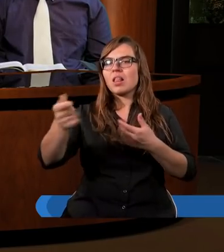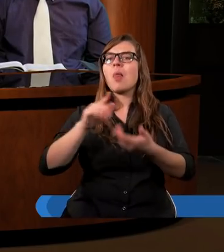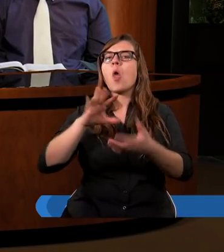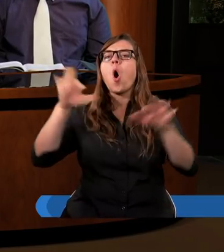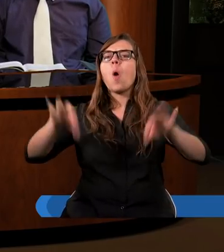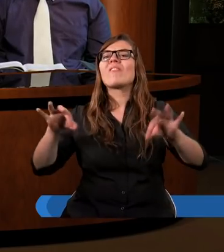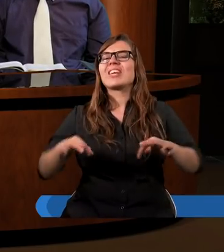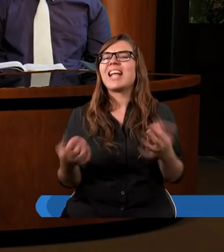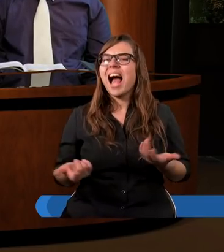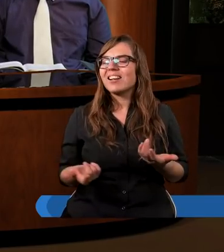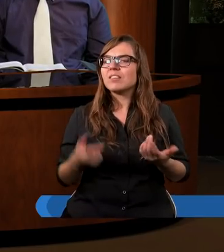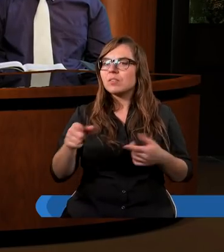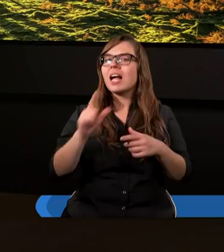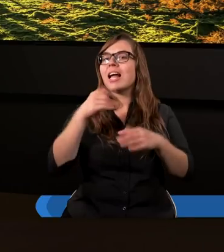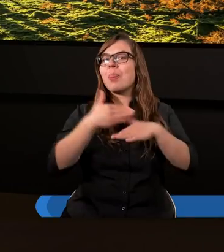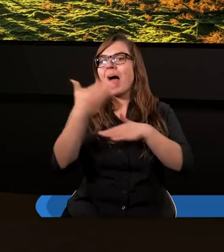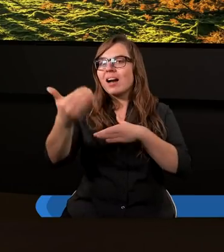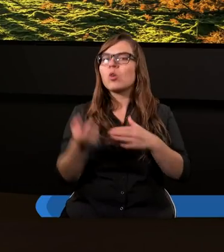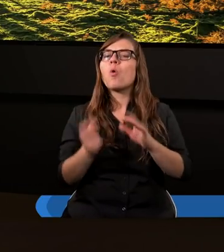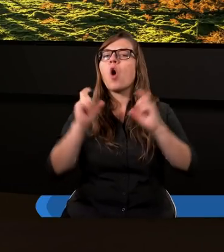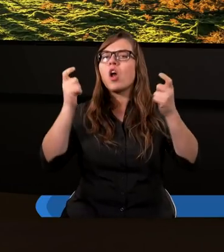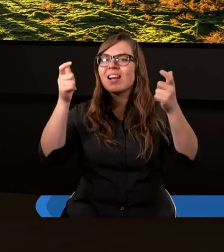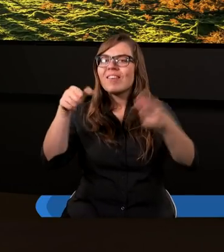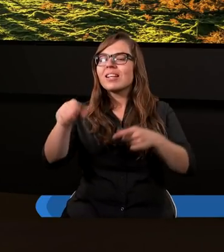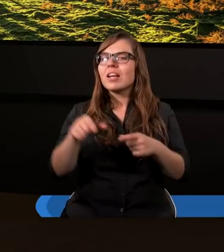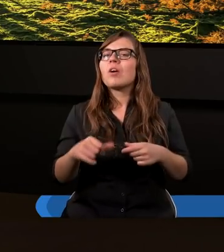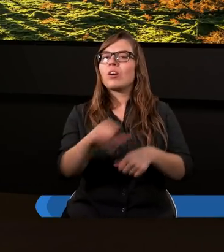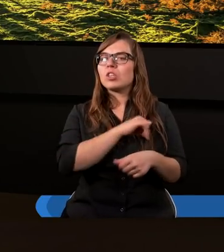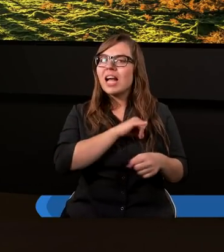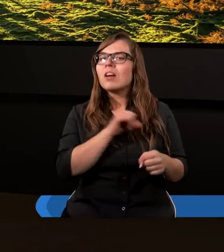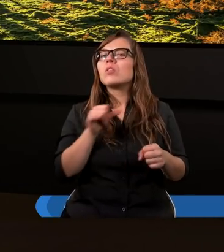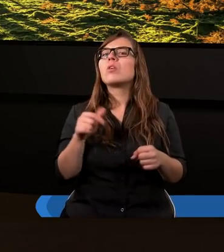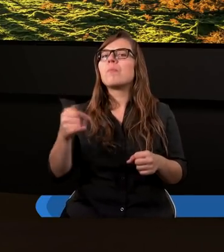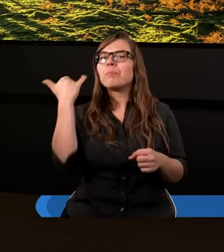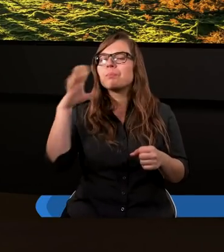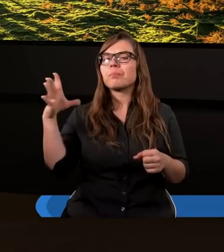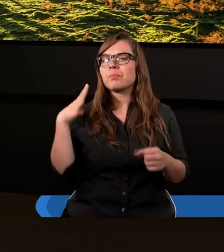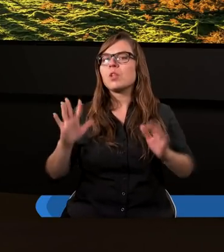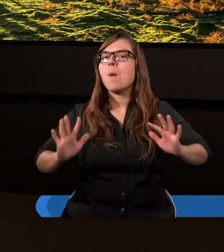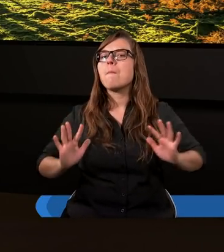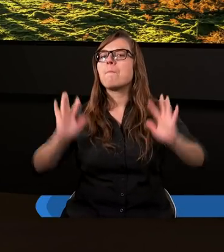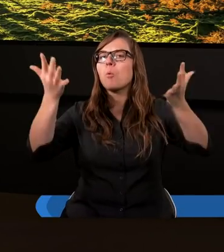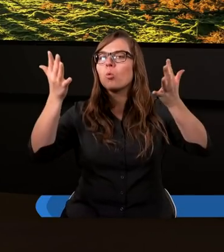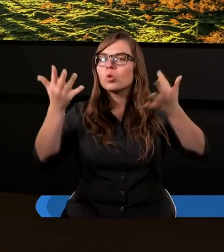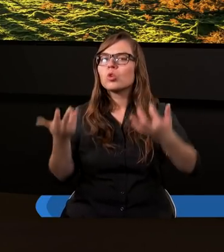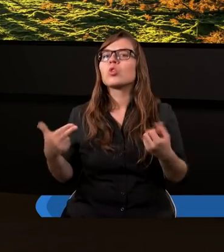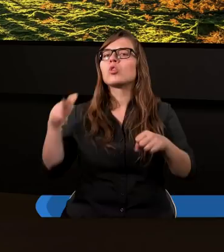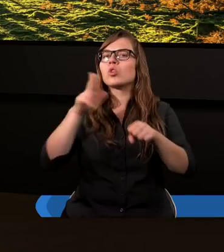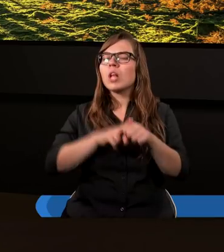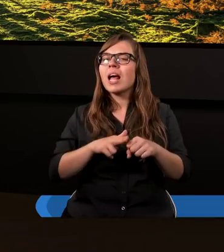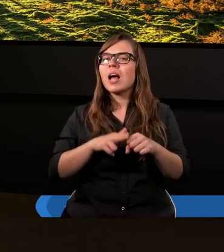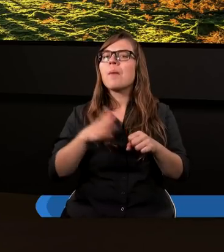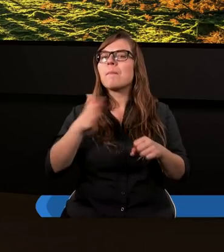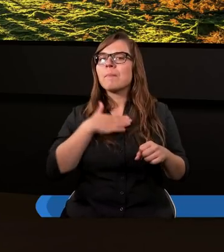Dalszą konsekwencją popełnionego grzechu to był ból, który miał